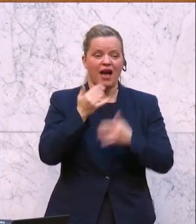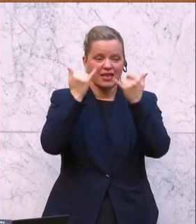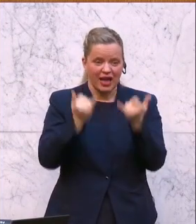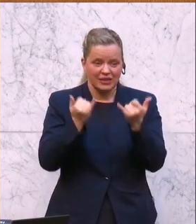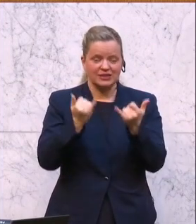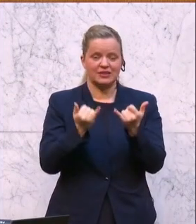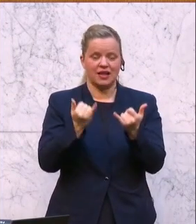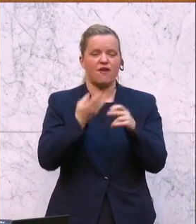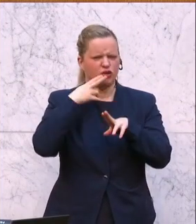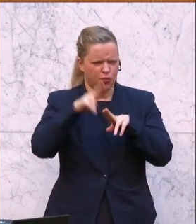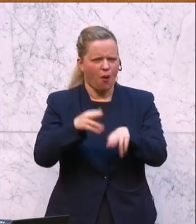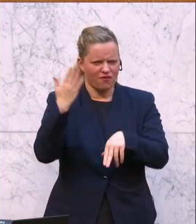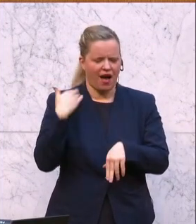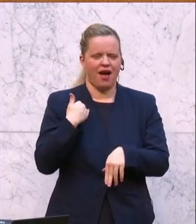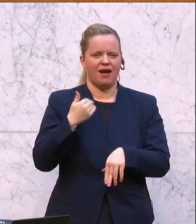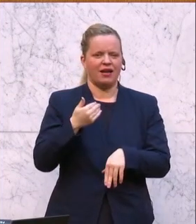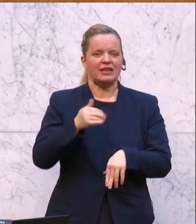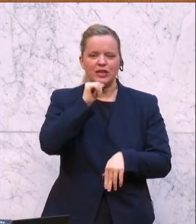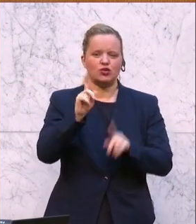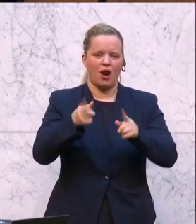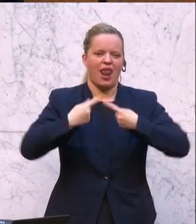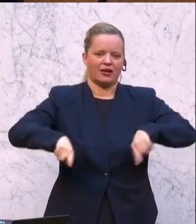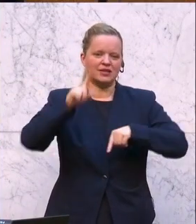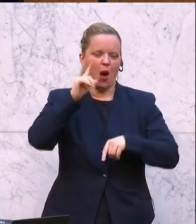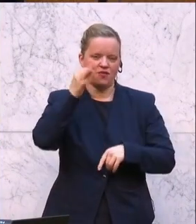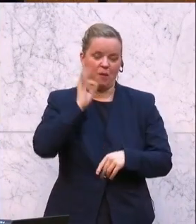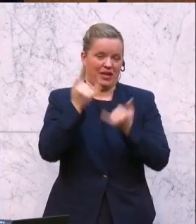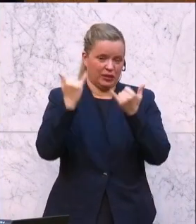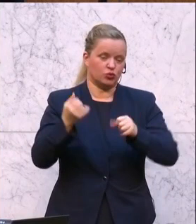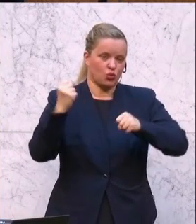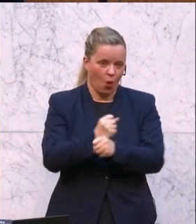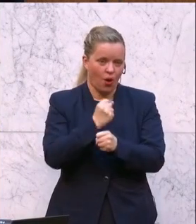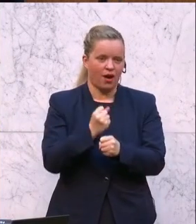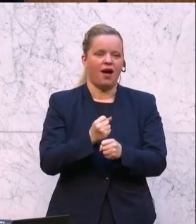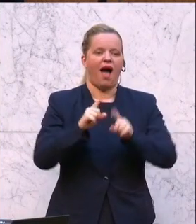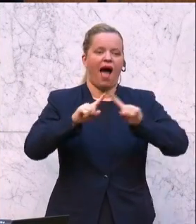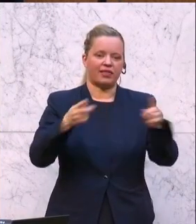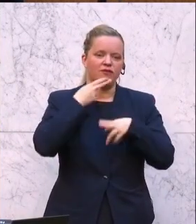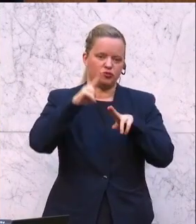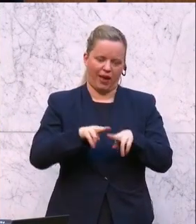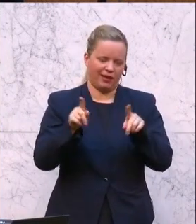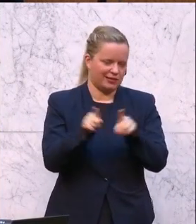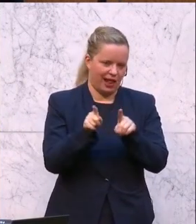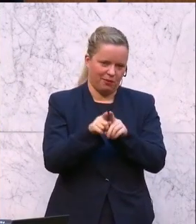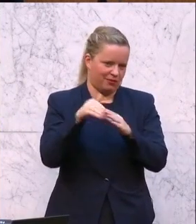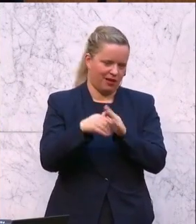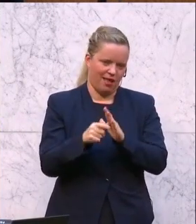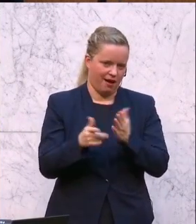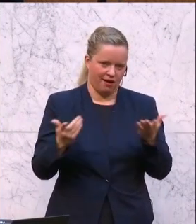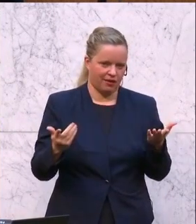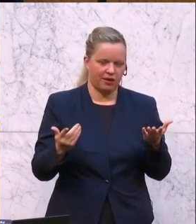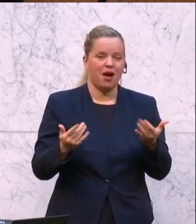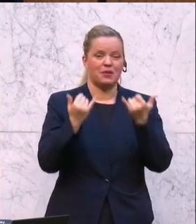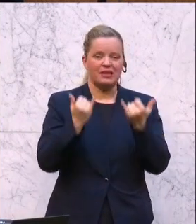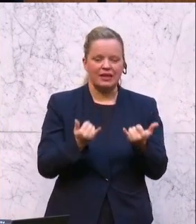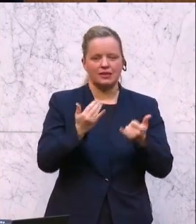Kickl, zu Ihren Versprechen, kann man nur sagen. Gut haben Sie das gemacht. Da kann man auf Ihre anderen Versprechen auch schließen. Aber ich möchte jetzt schon zur Sache und zum